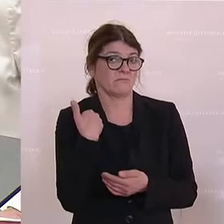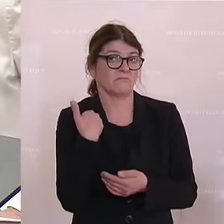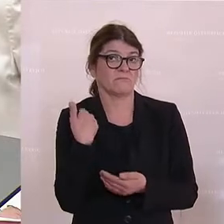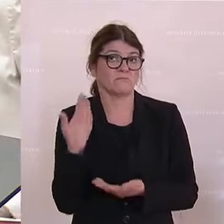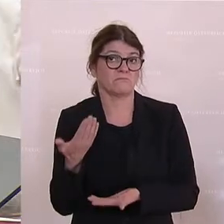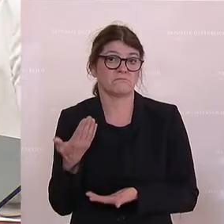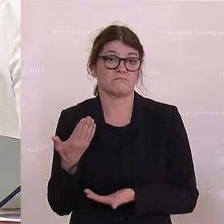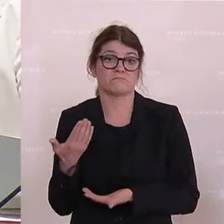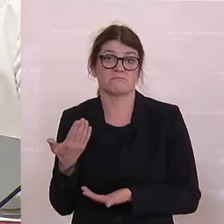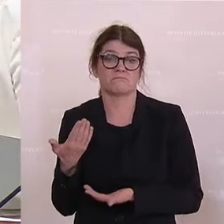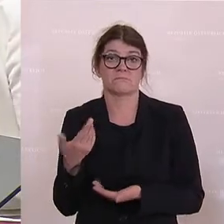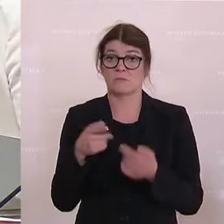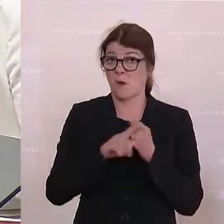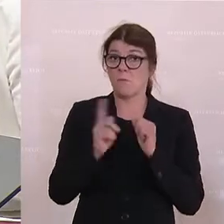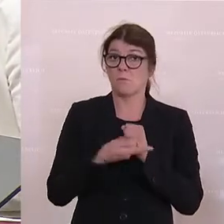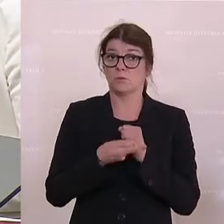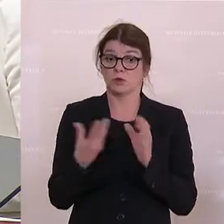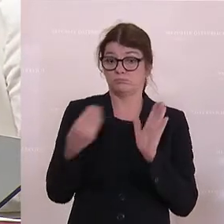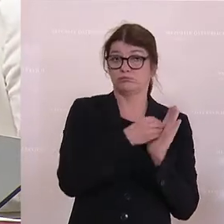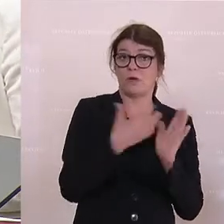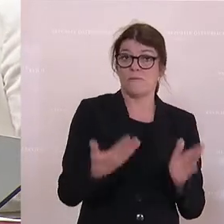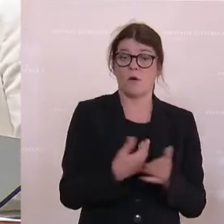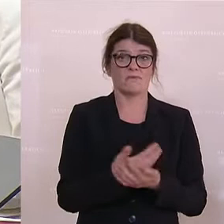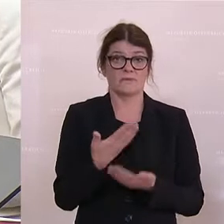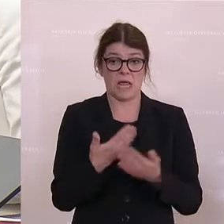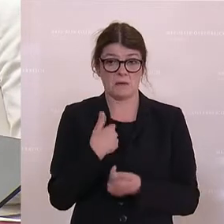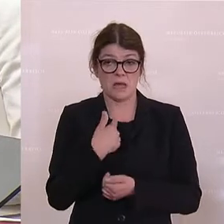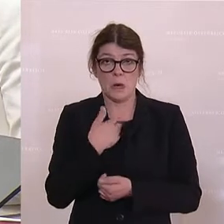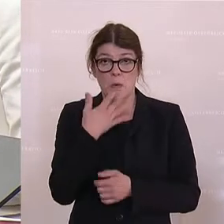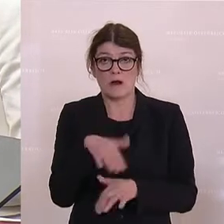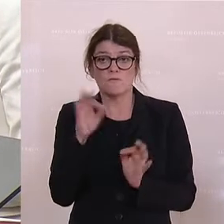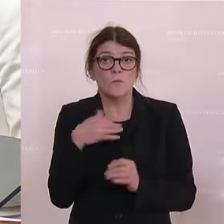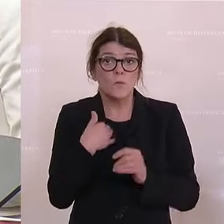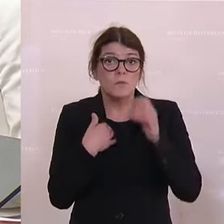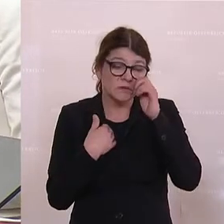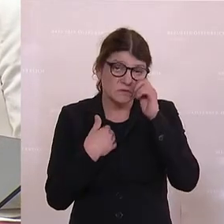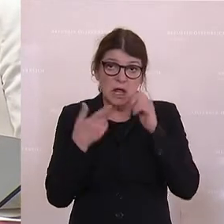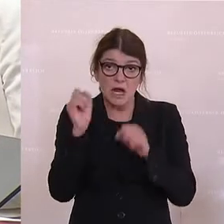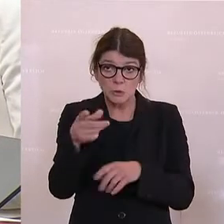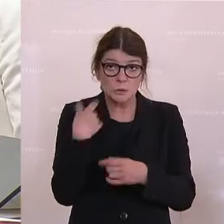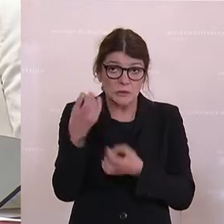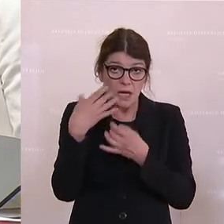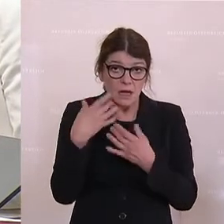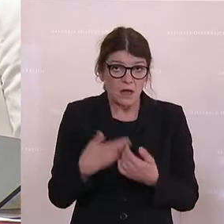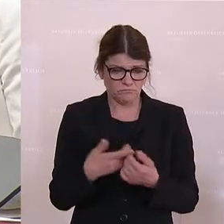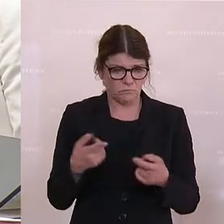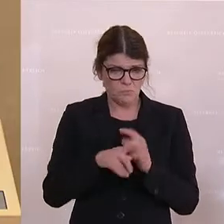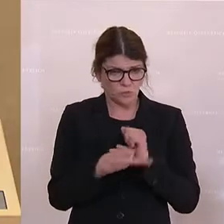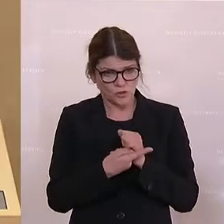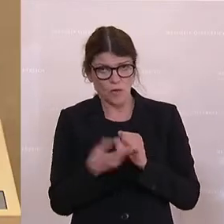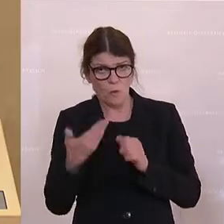wo das budgetiert ist, also vielleicht liegt es an mir, ich habe es nicht gefunden. Vielleicht können Sie uns dann sagen, wie das